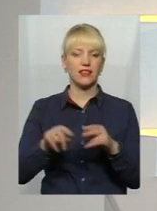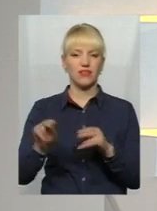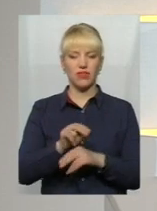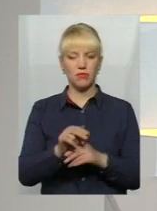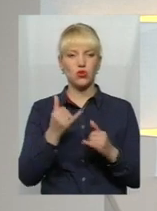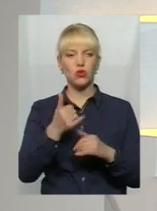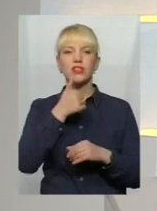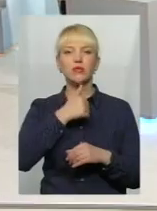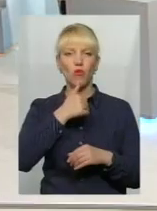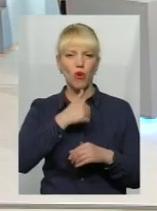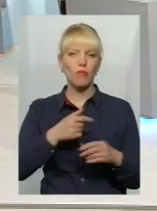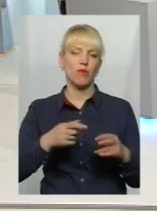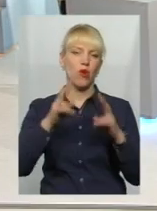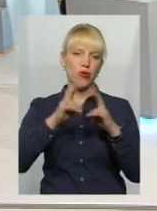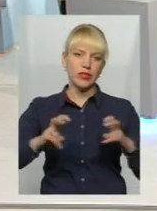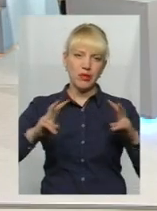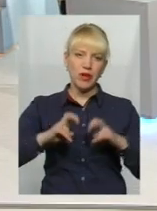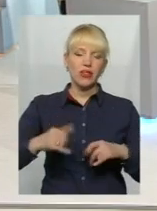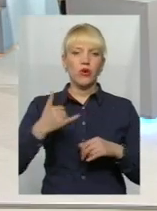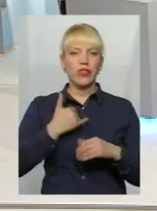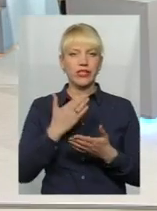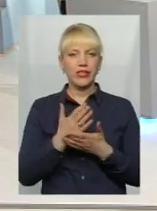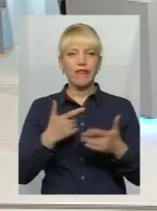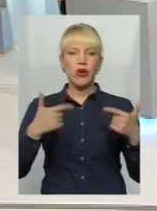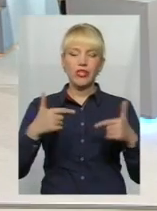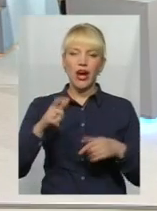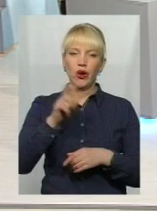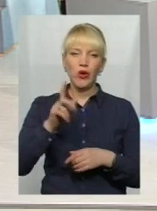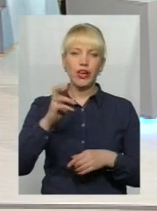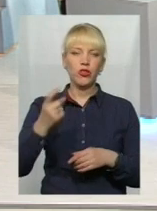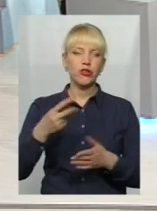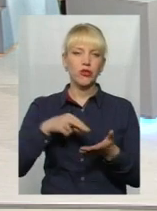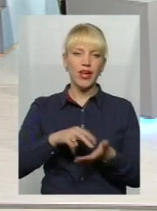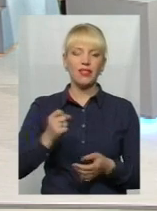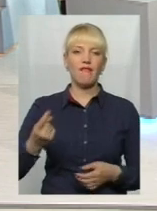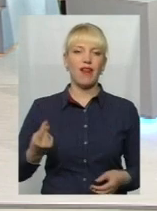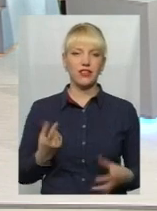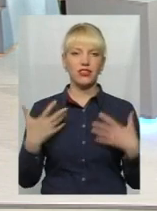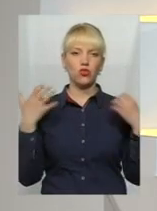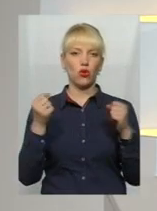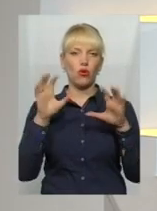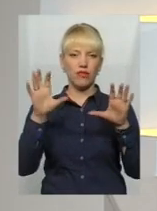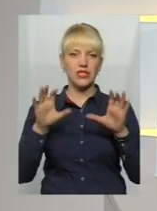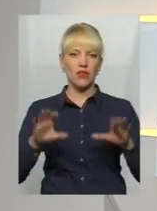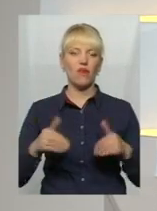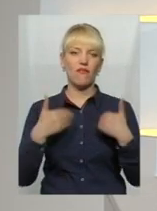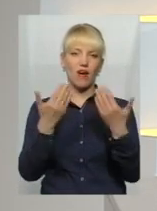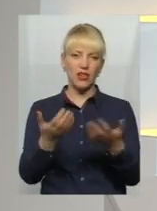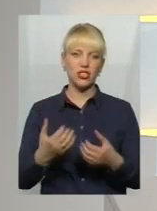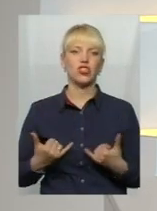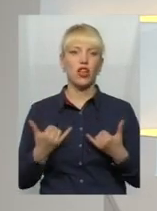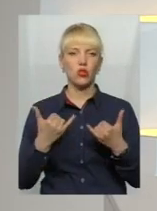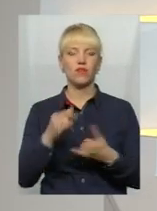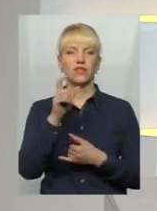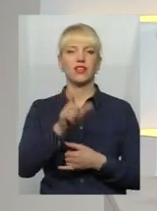розібратись. І у нашій студії люди, які стоять на варті здоров'я, законності, вас, шановні телеглядачі.